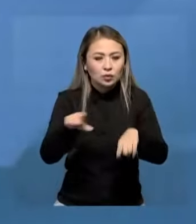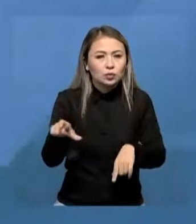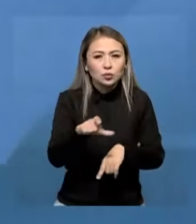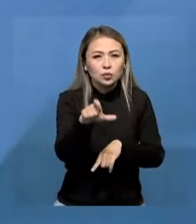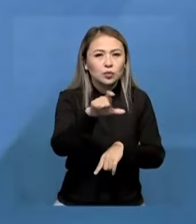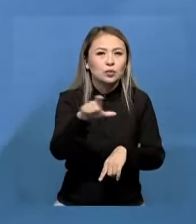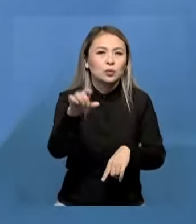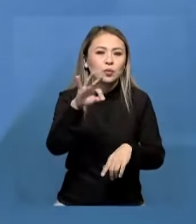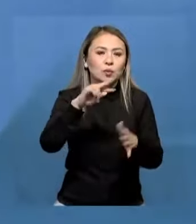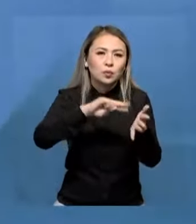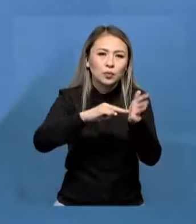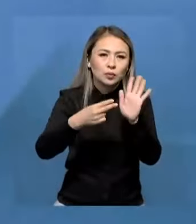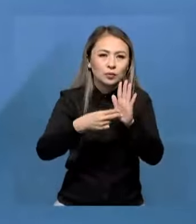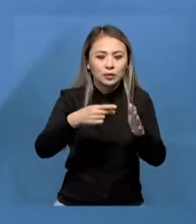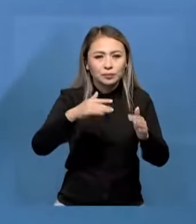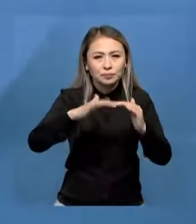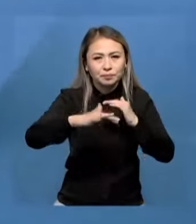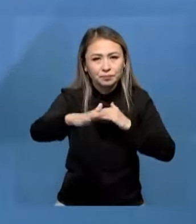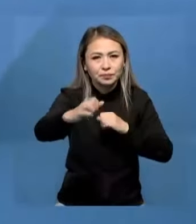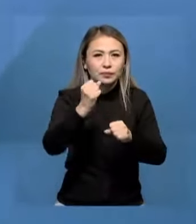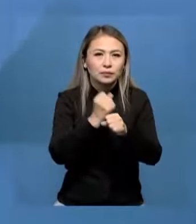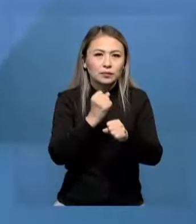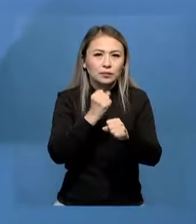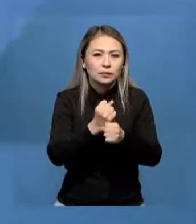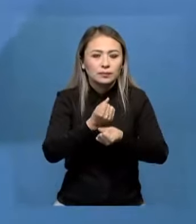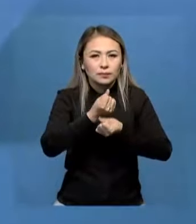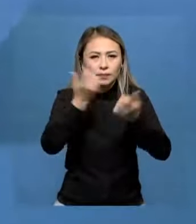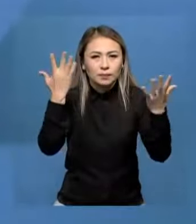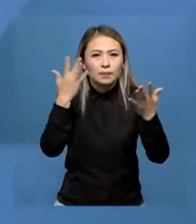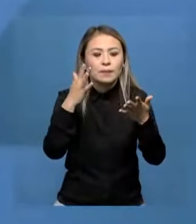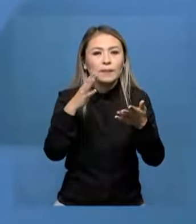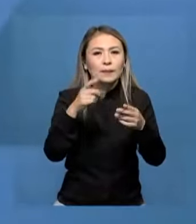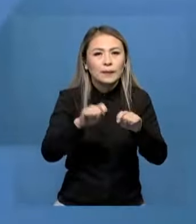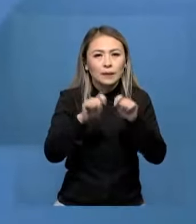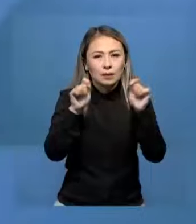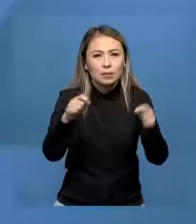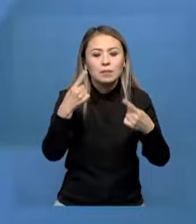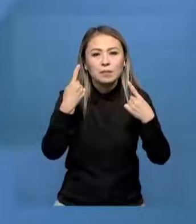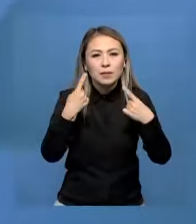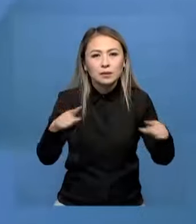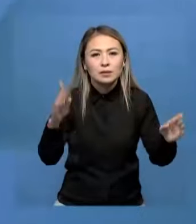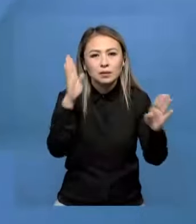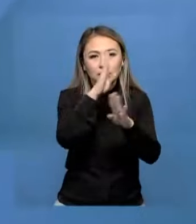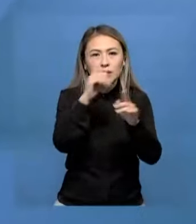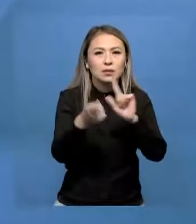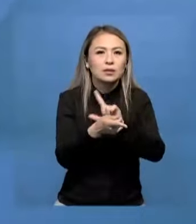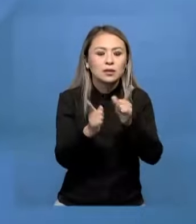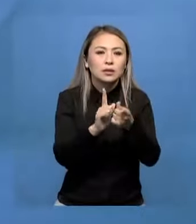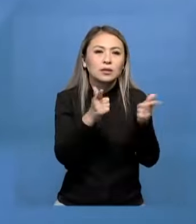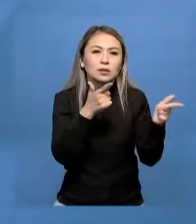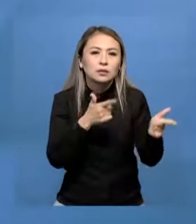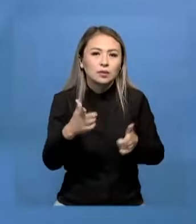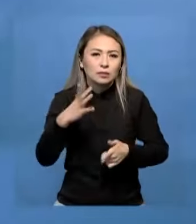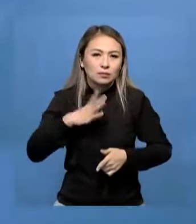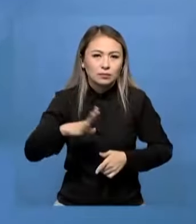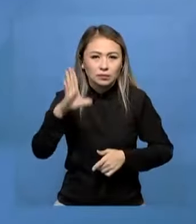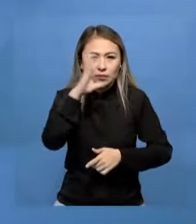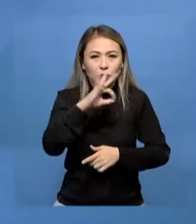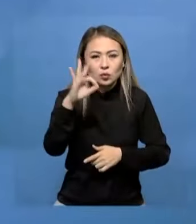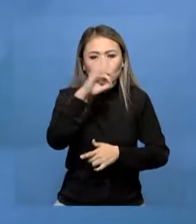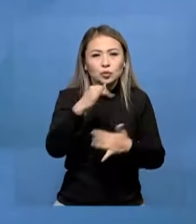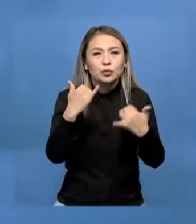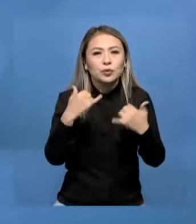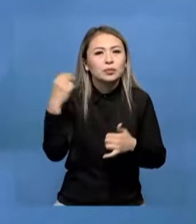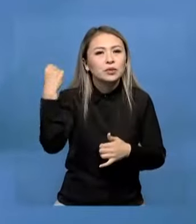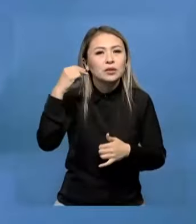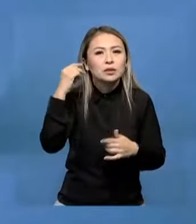аталған технология жолдың ойылуына және жарық шақтардың пайда болуына, сонда еқтағыда басқа климітті қаселерге төзімдекен анықталды.